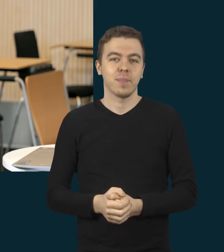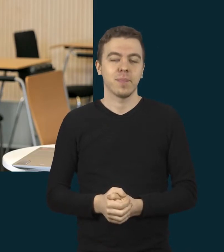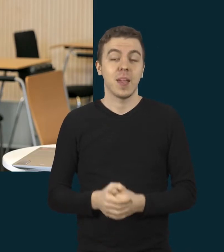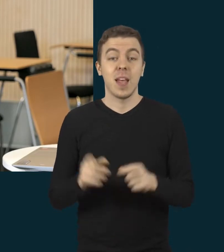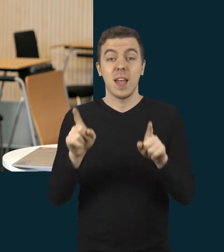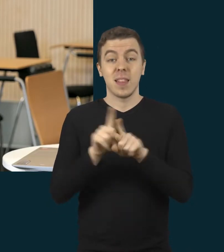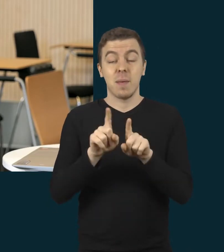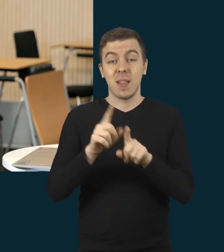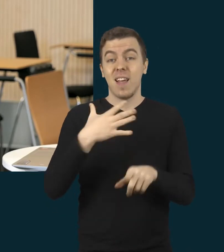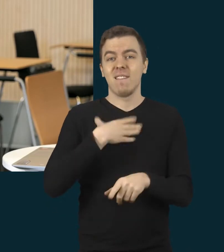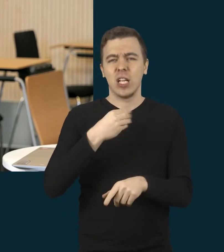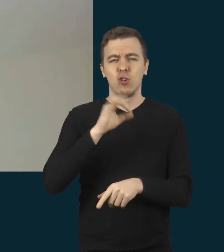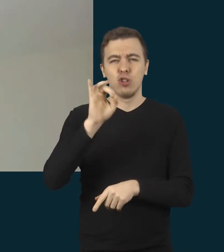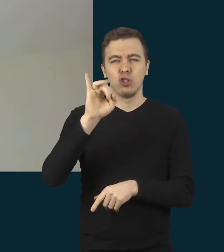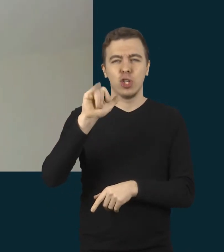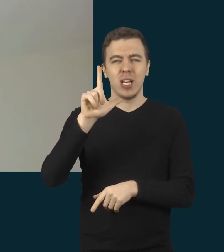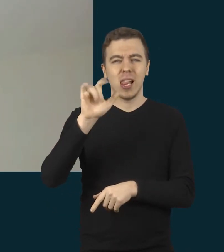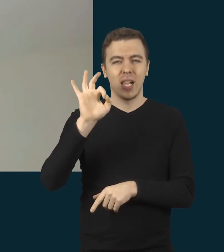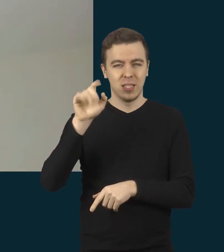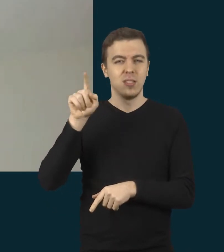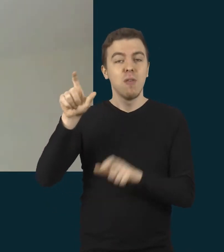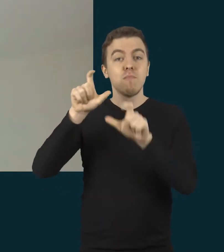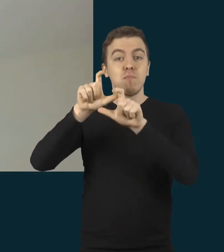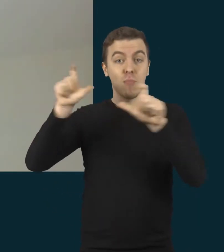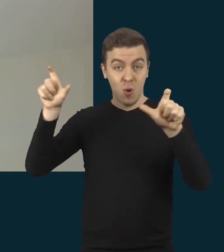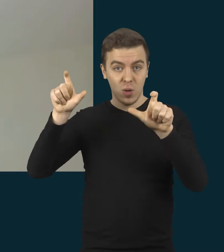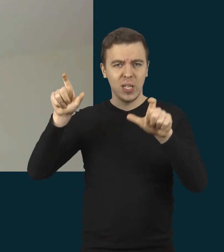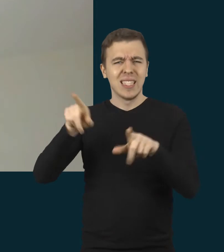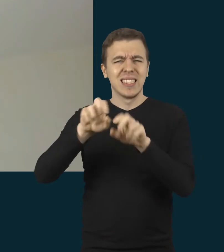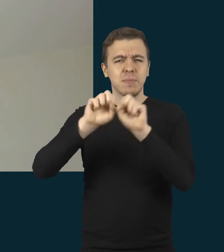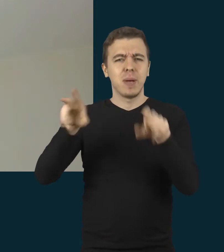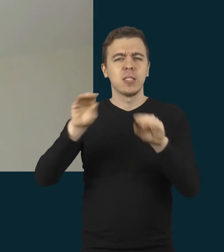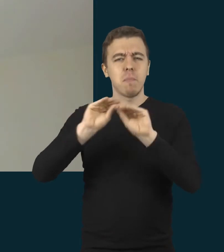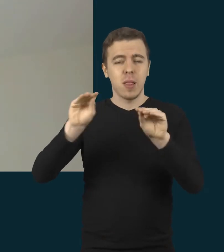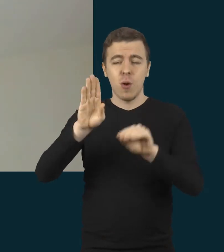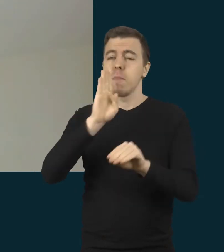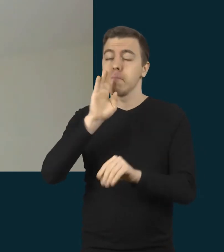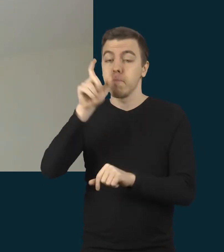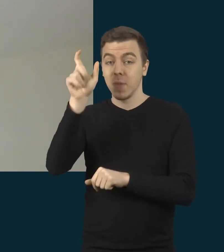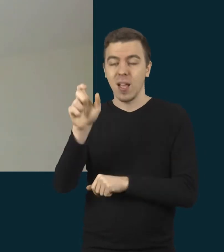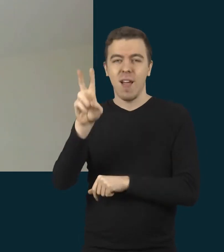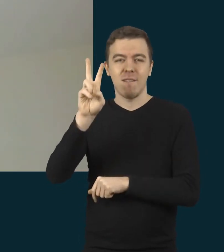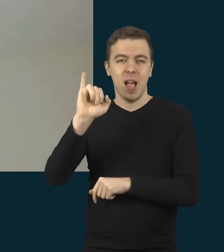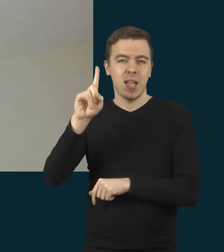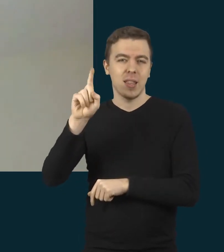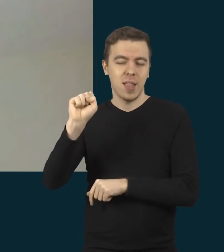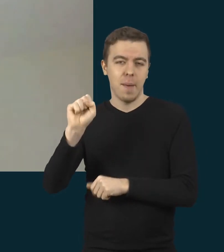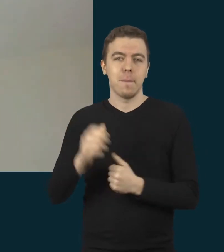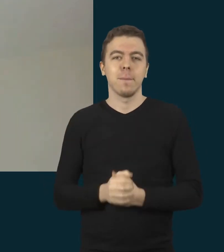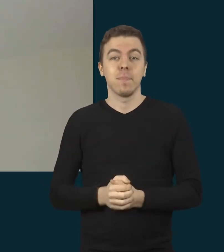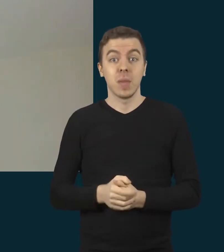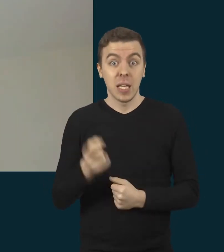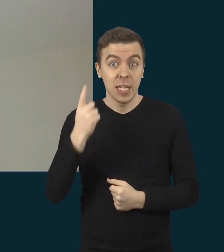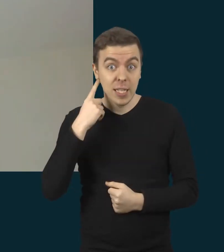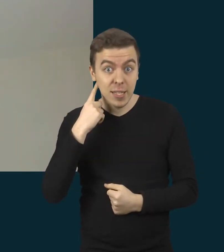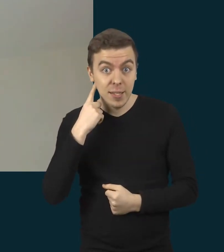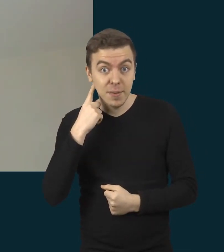Vilnių šilo mokyklos mokytoja, specialioji pedagogė Vaida Mozikienė. Sveiki Vaida, ar girdite mane?